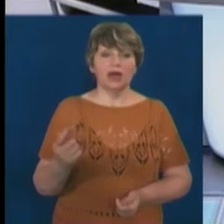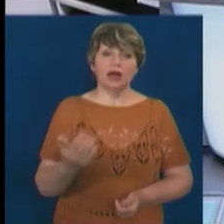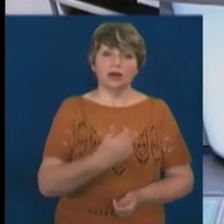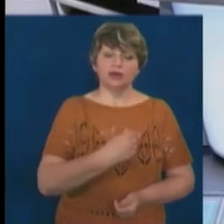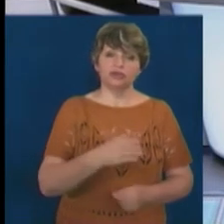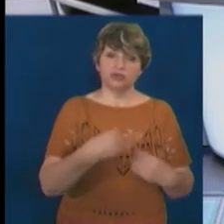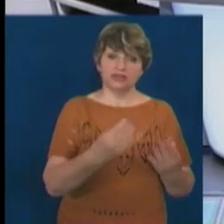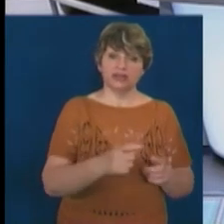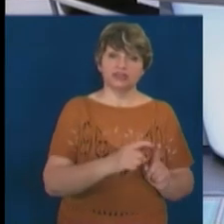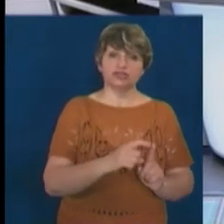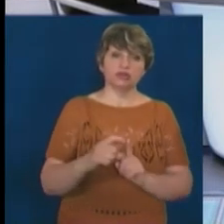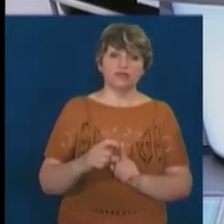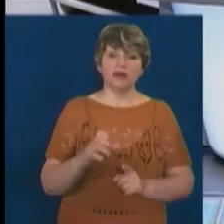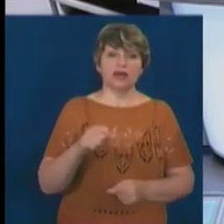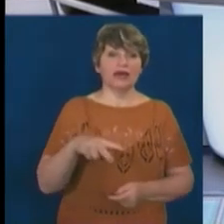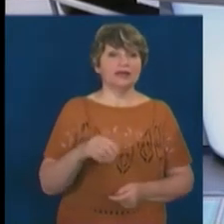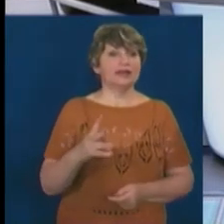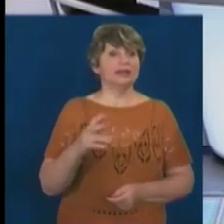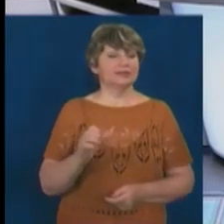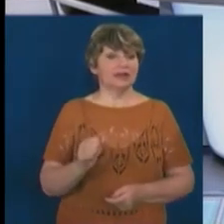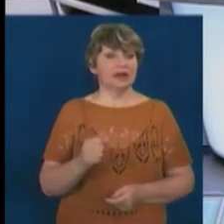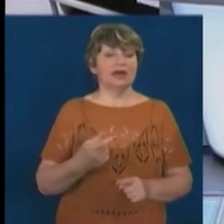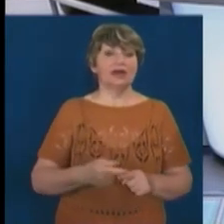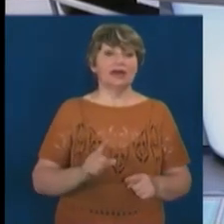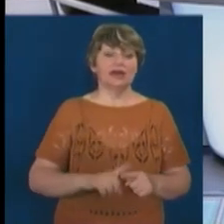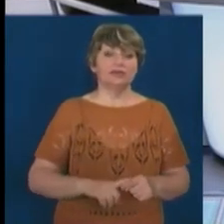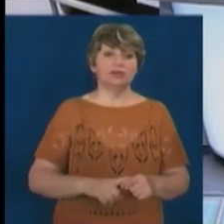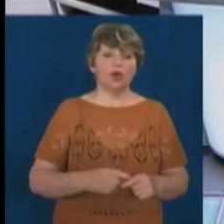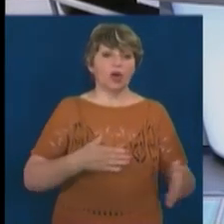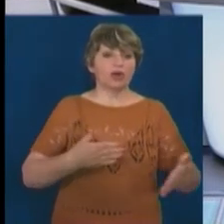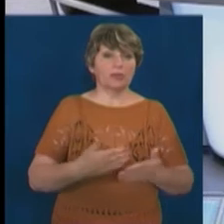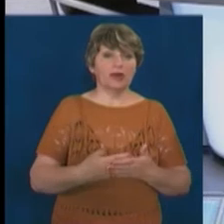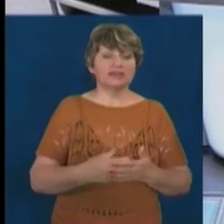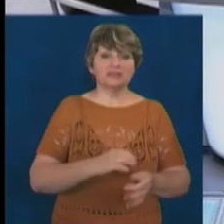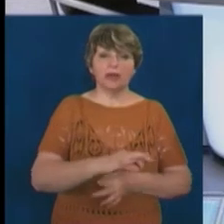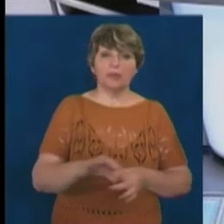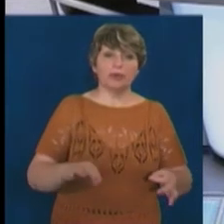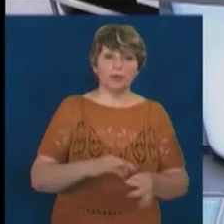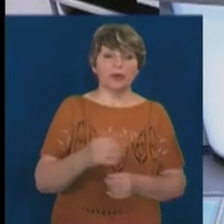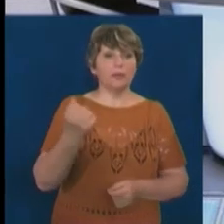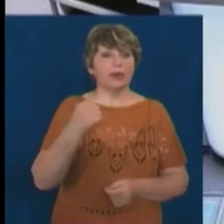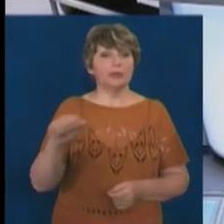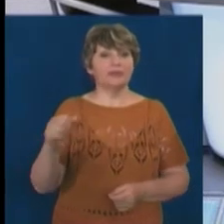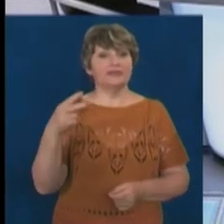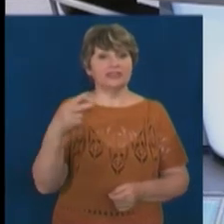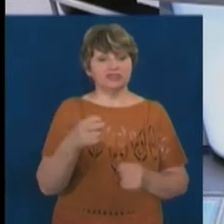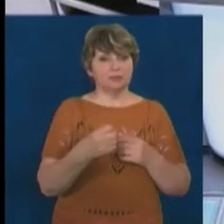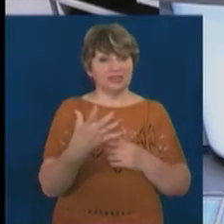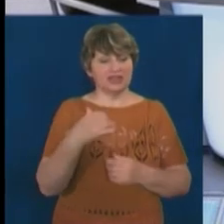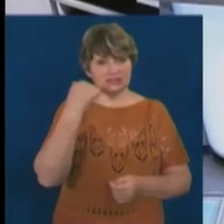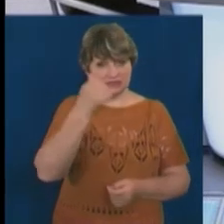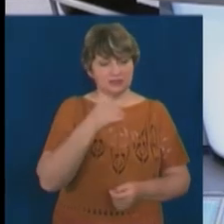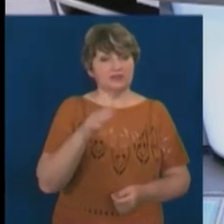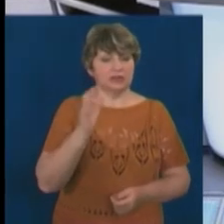надати слово Аліні Котолуб, вона є ініціаторкою громадського проєкту «Фітнес Опен Ейр» і є переможцем 2015 року. Давайте її